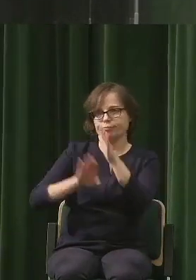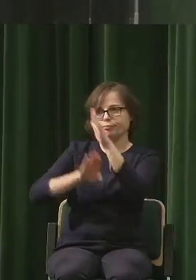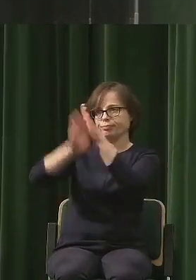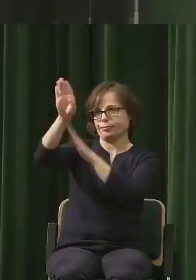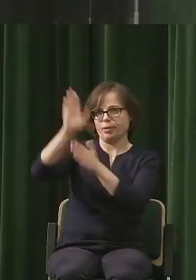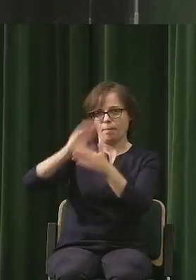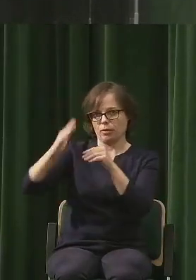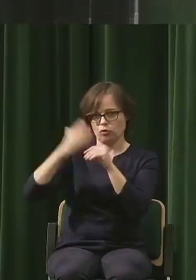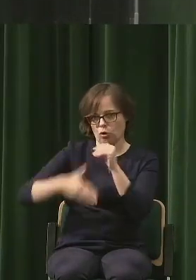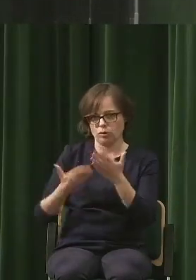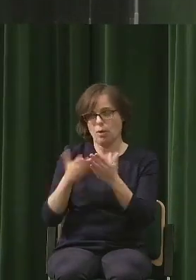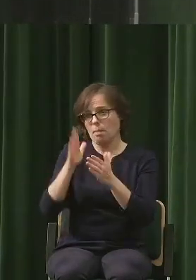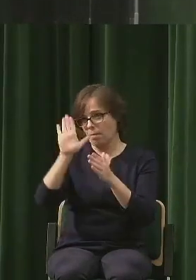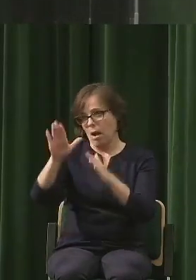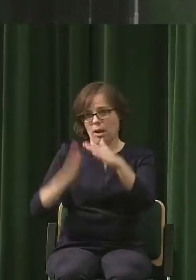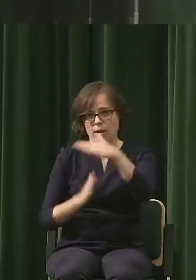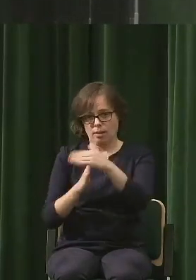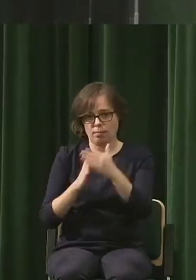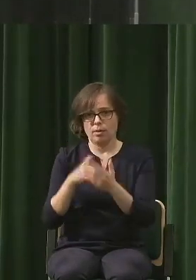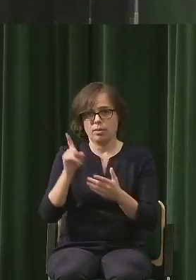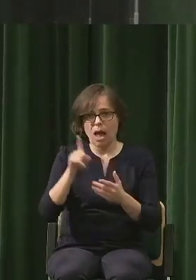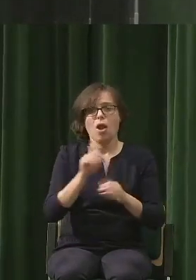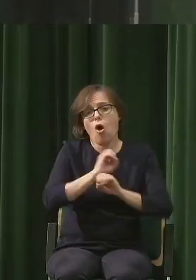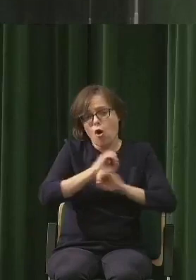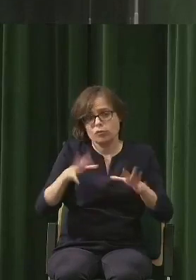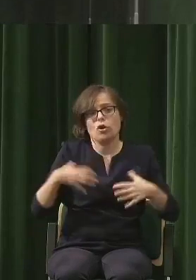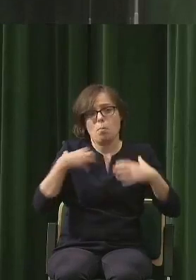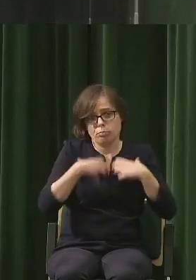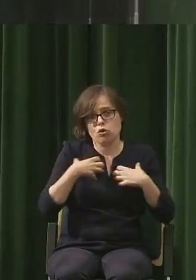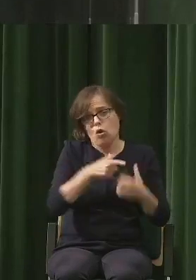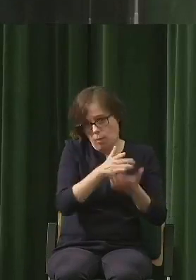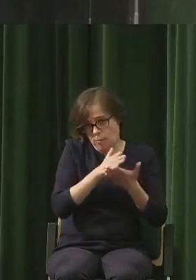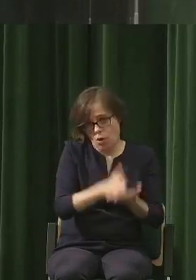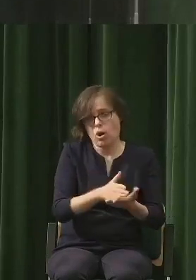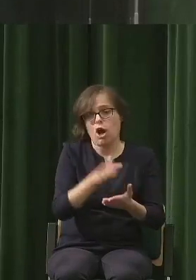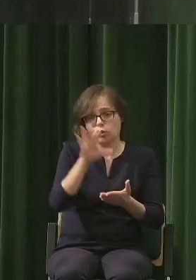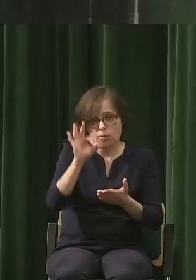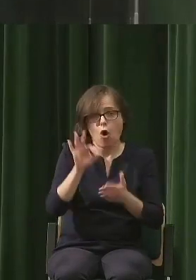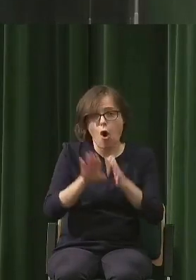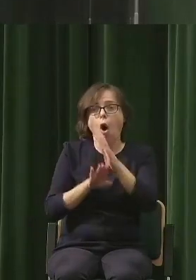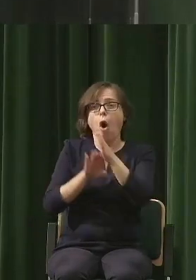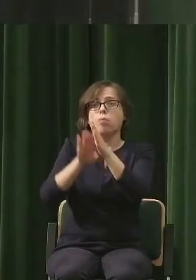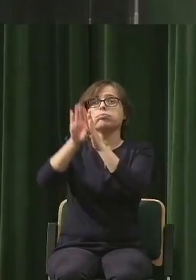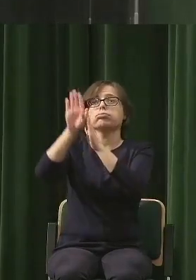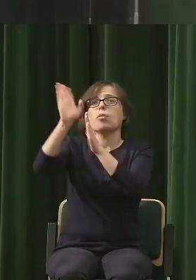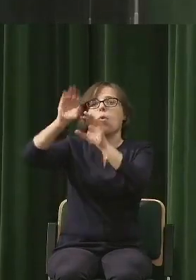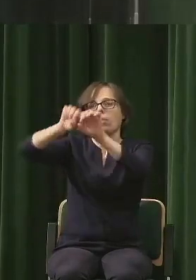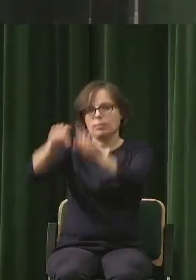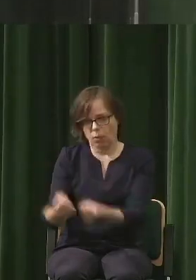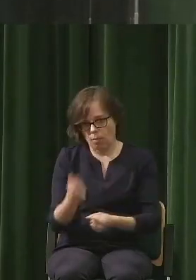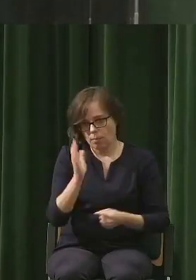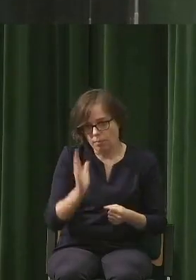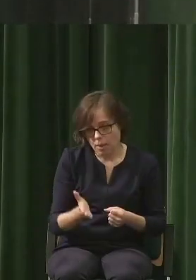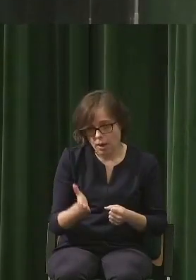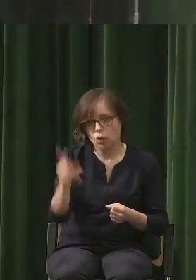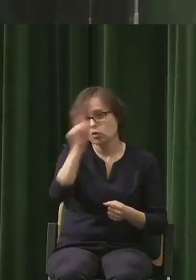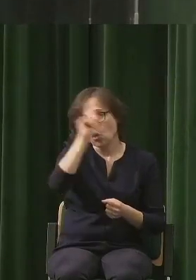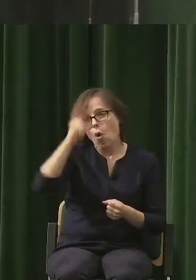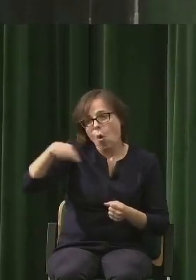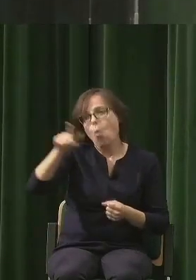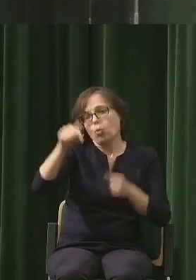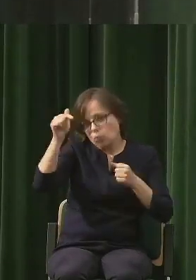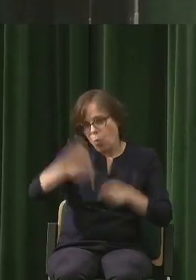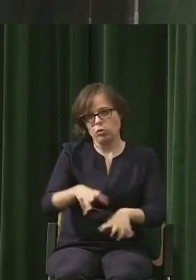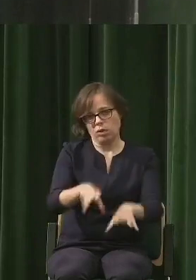to natura się z tym poradzi, krótko mówiąc, no dojdzie do załamania w pewnym momencie i ludzie, i ludzie będą musieli